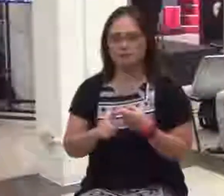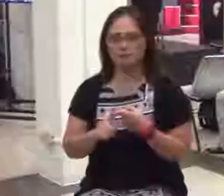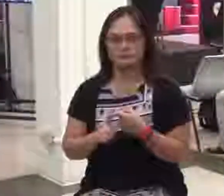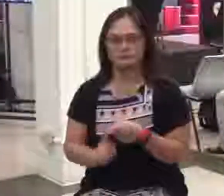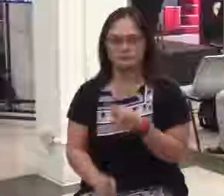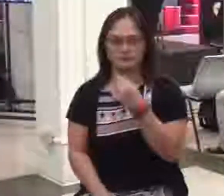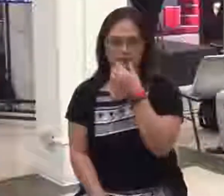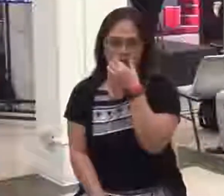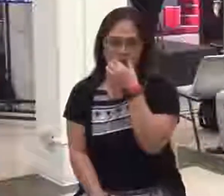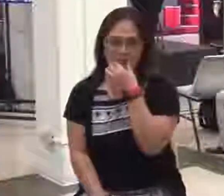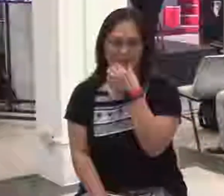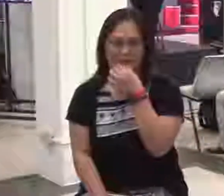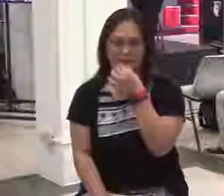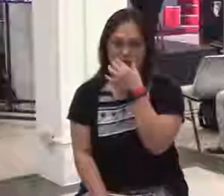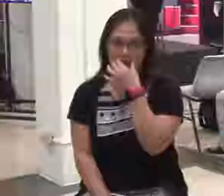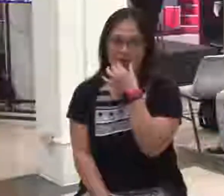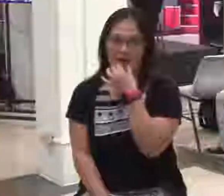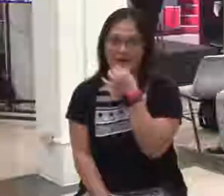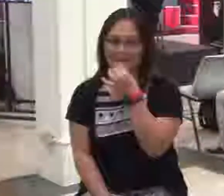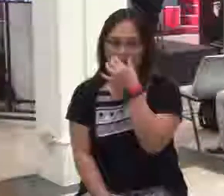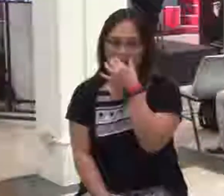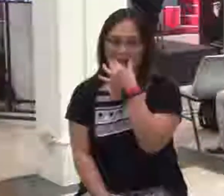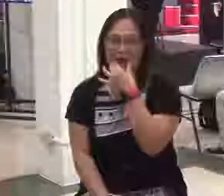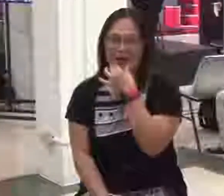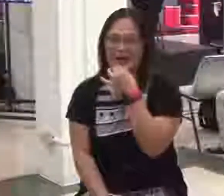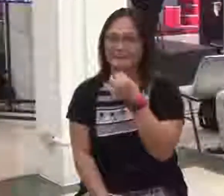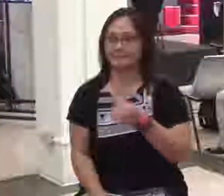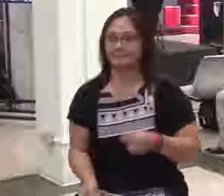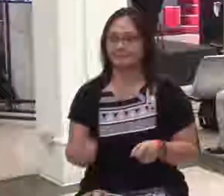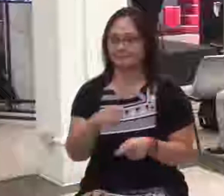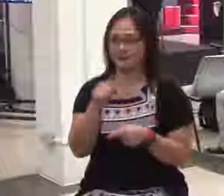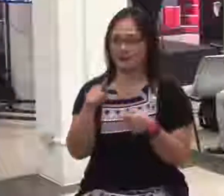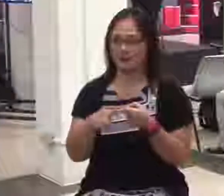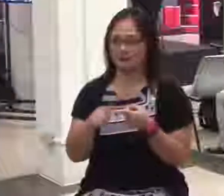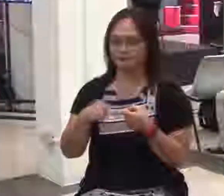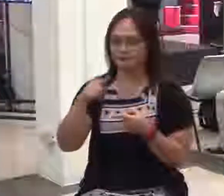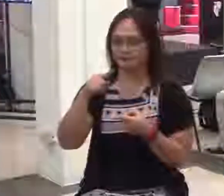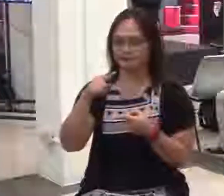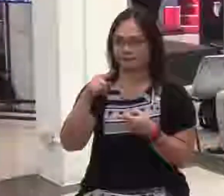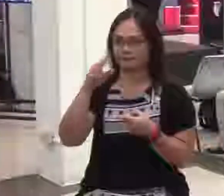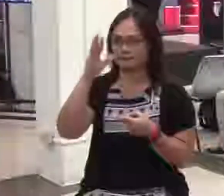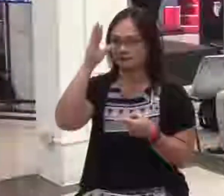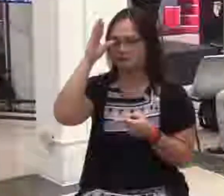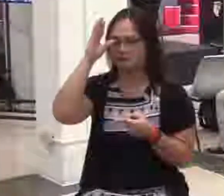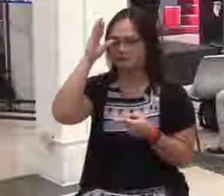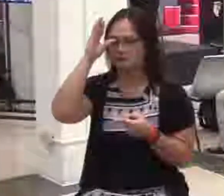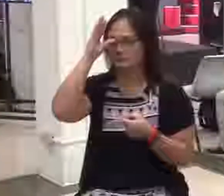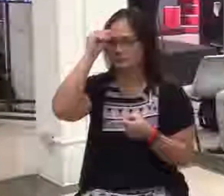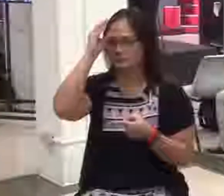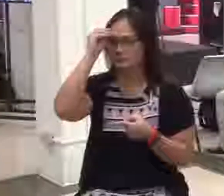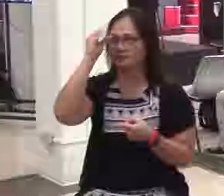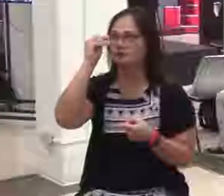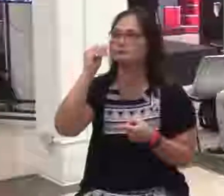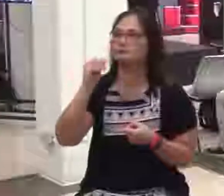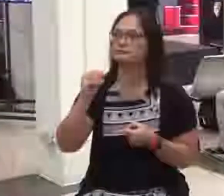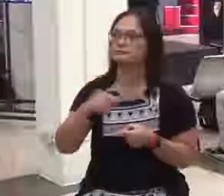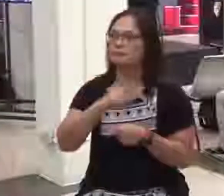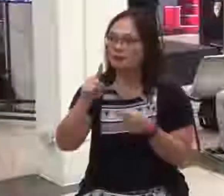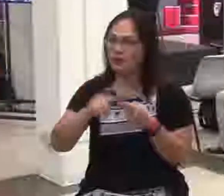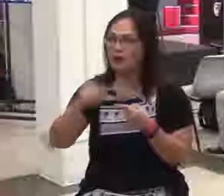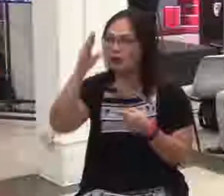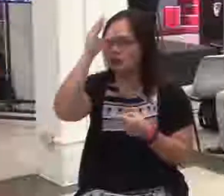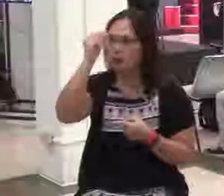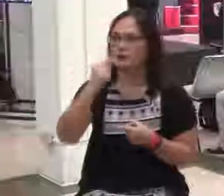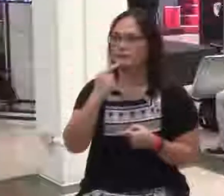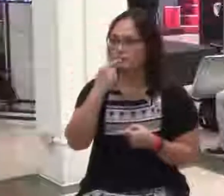So, subalit, ang dapat po nating maunawaan ay yung